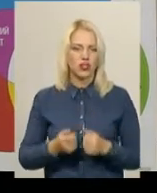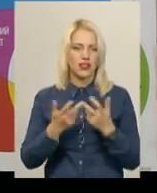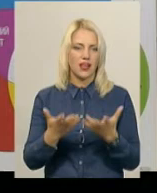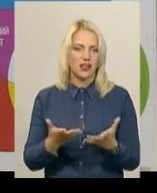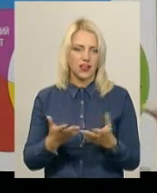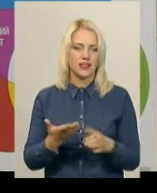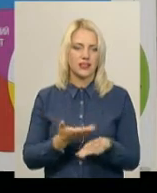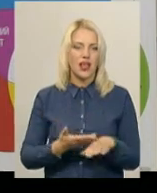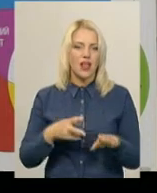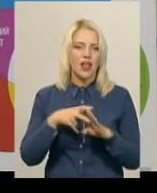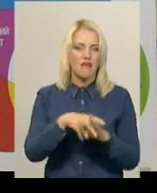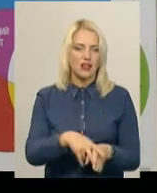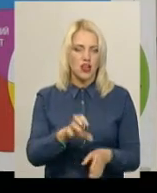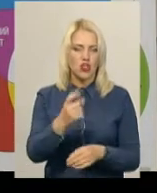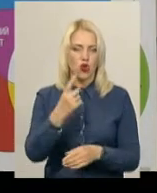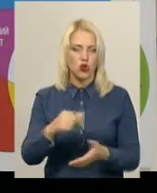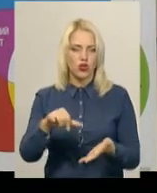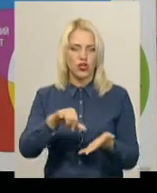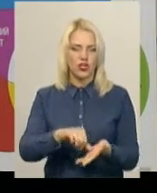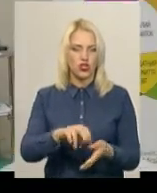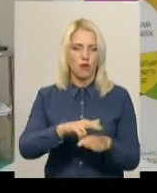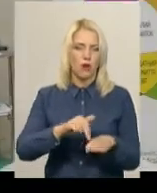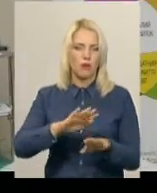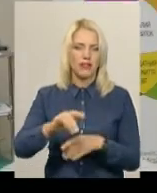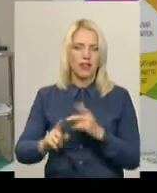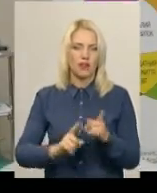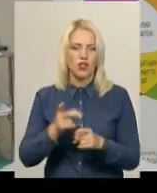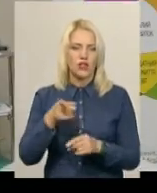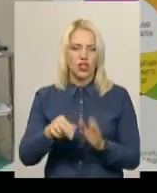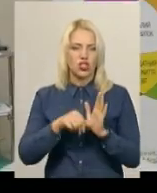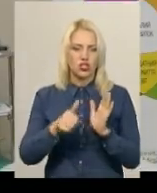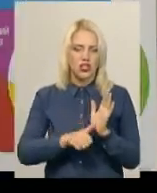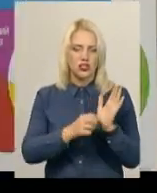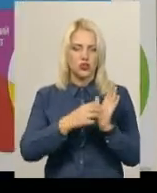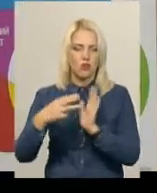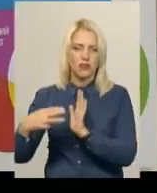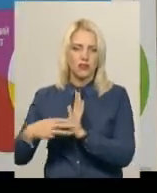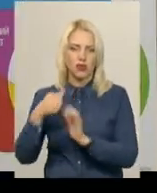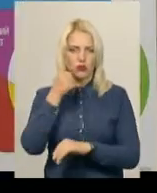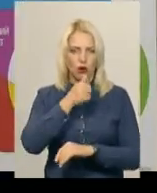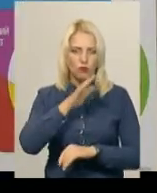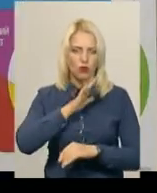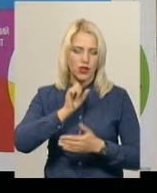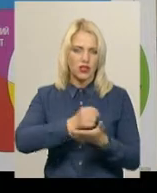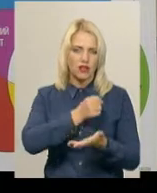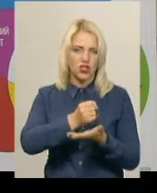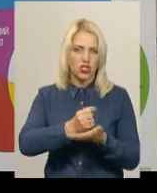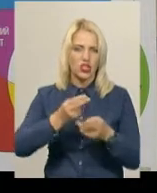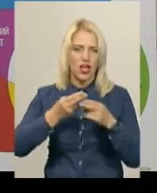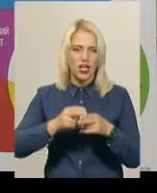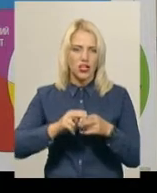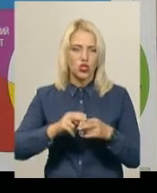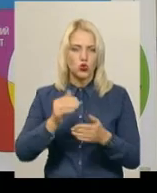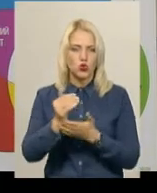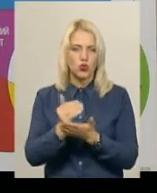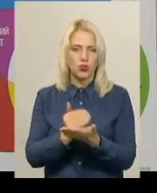навантаження на одного дільничного поліцейського після реформи. У 2016-2017 році була затверджена інструкція по організації